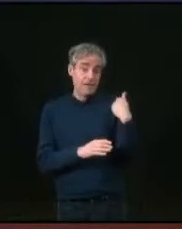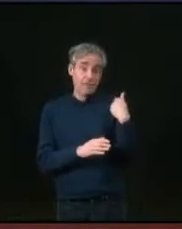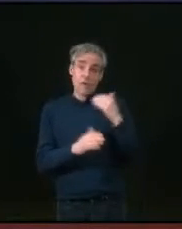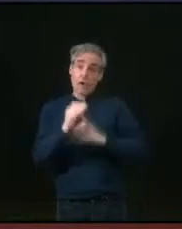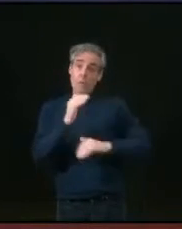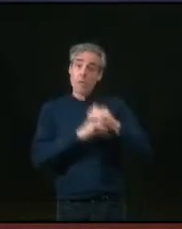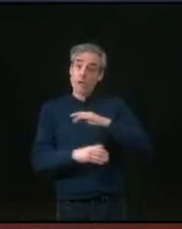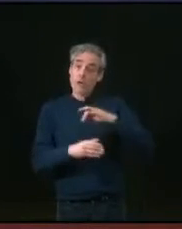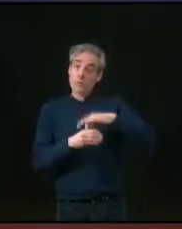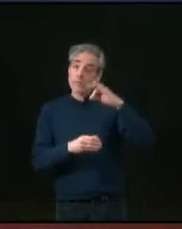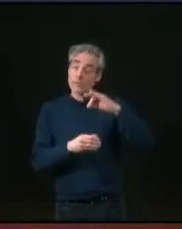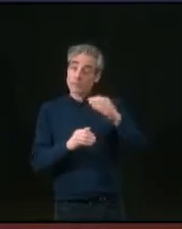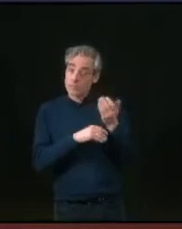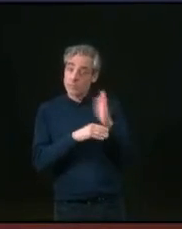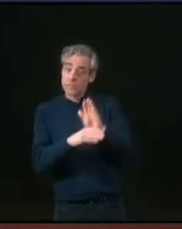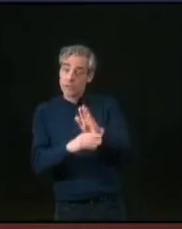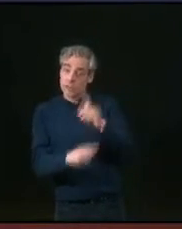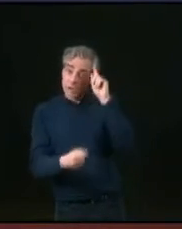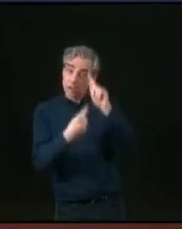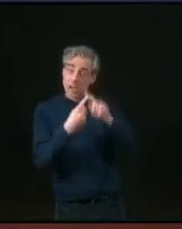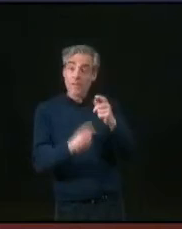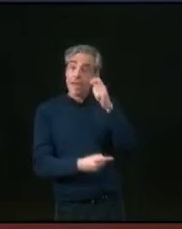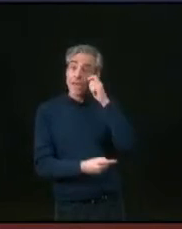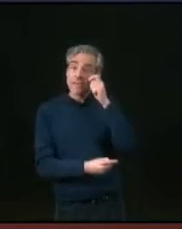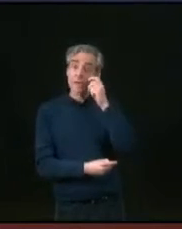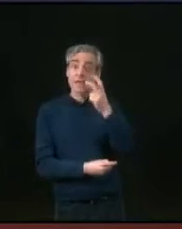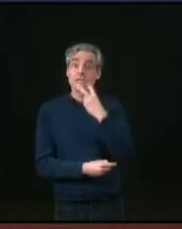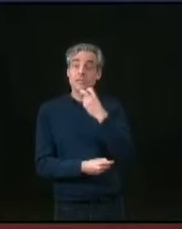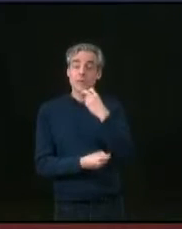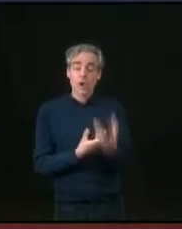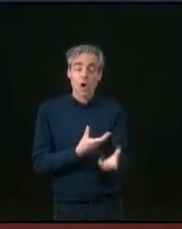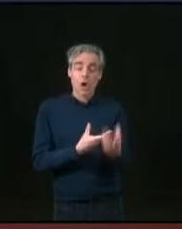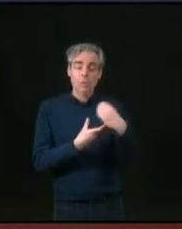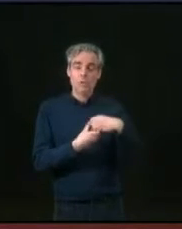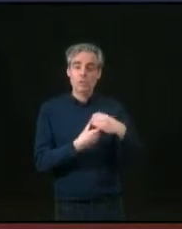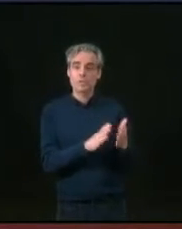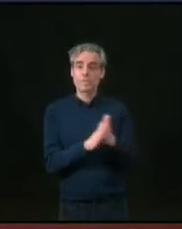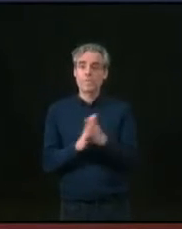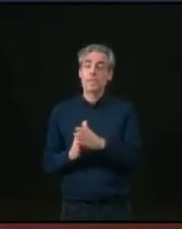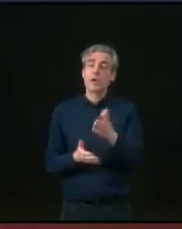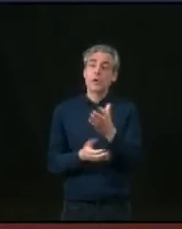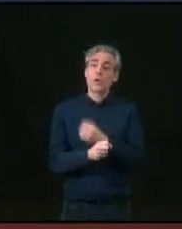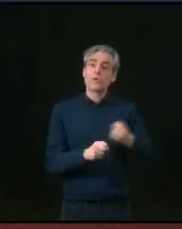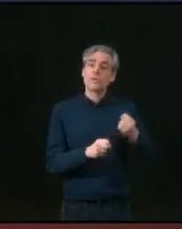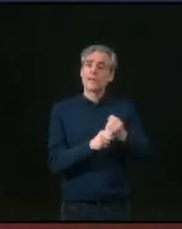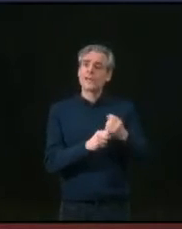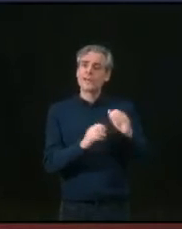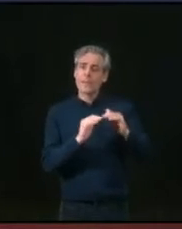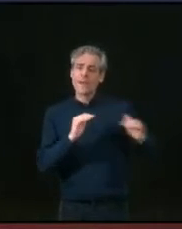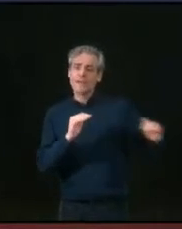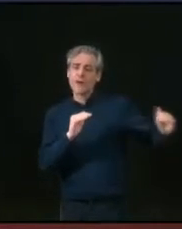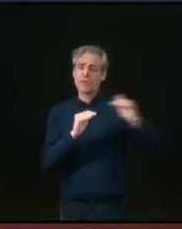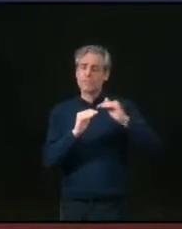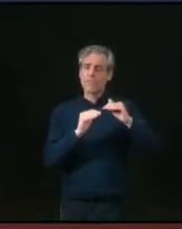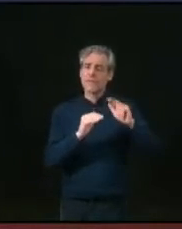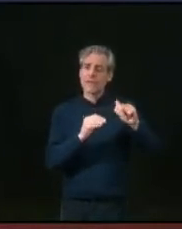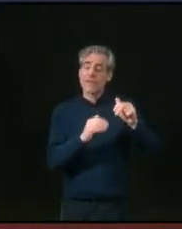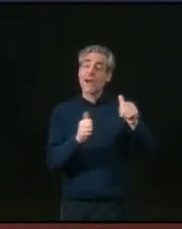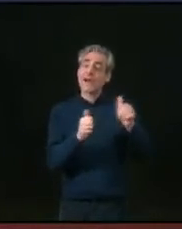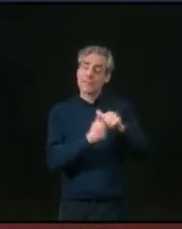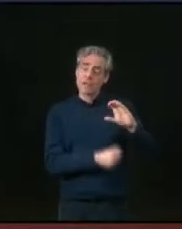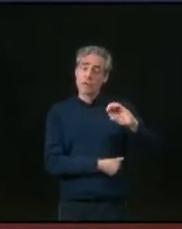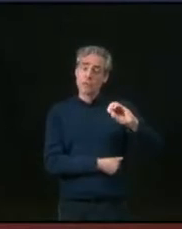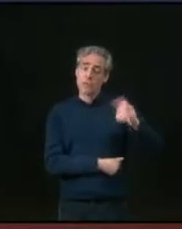experts citoyens. que nous allons mettre en place avec Saro-Marderian, la ville plateforme, qui va permettre aussi, grâce au numérique,